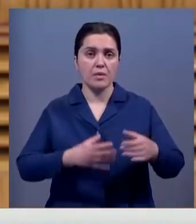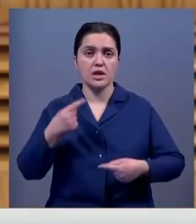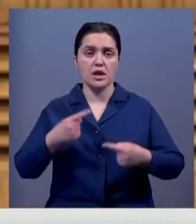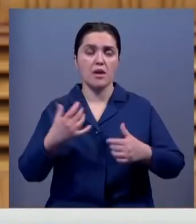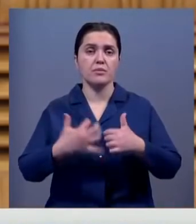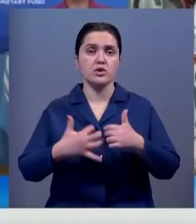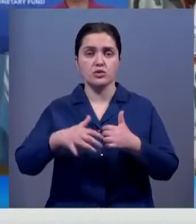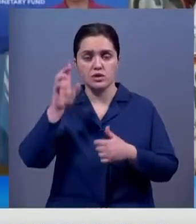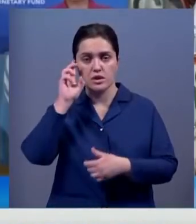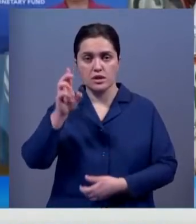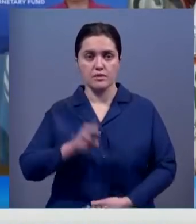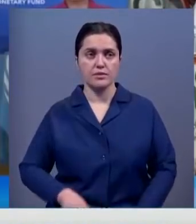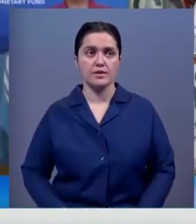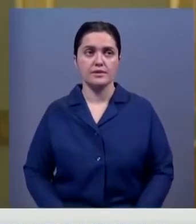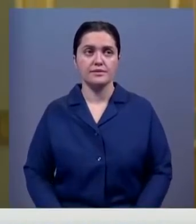между странами.